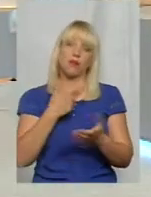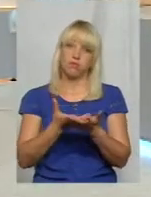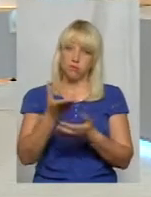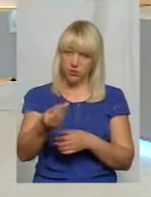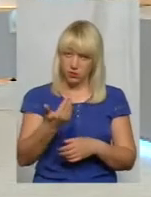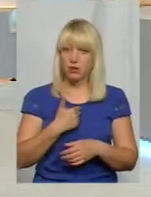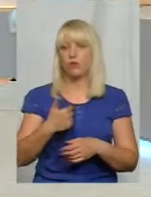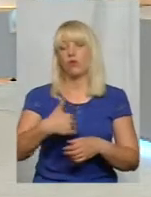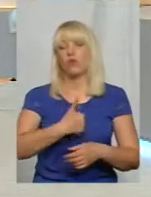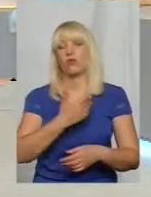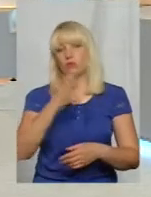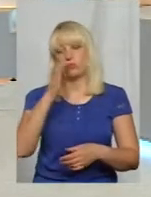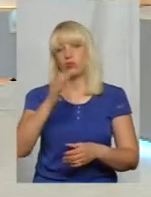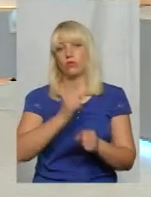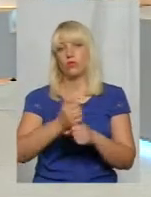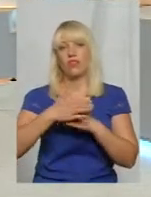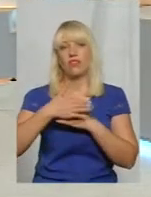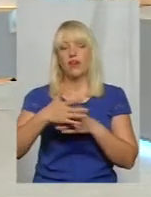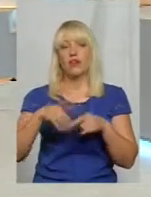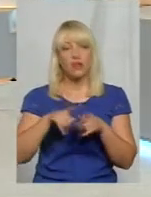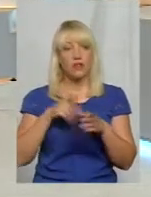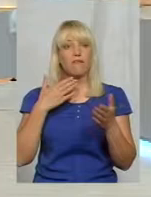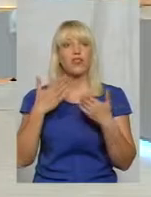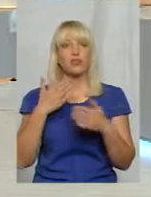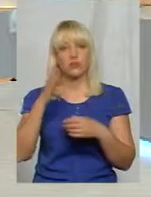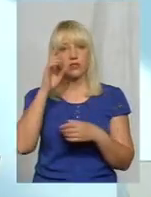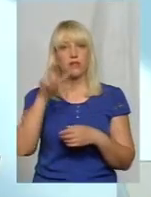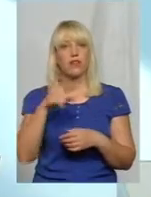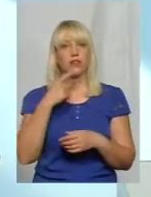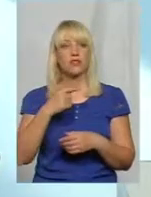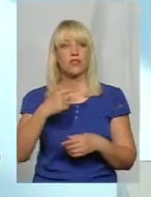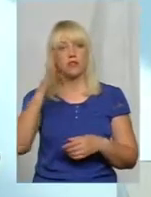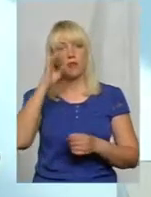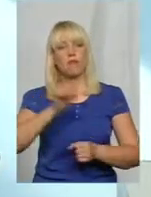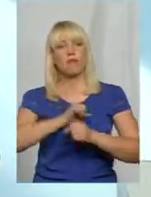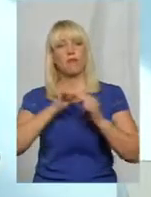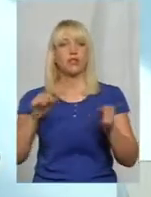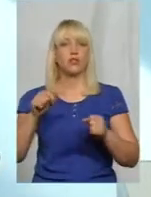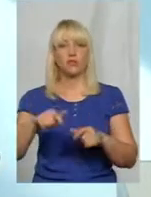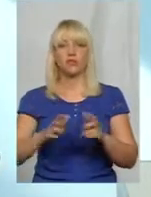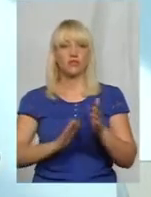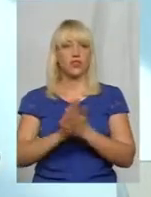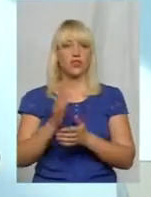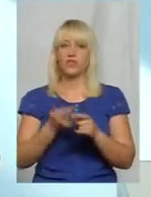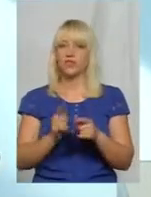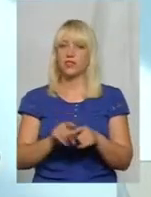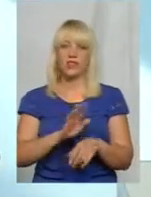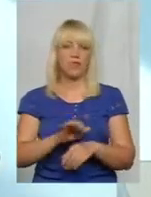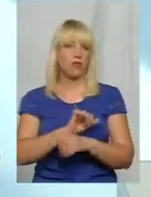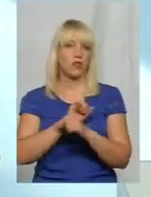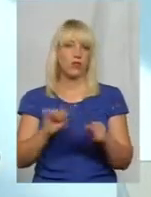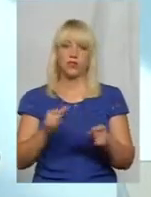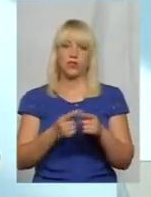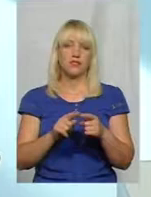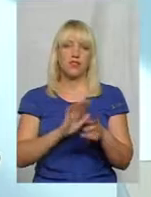І так робив. Таке відношення. І він каже, що він патріот, він тут виріс. Це не патріот і не